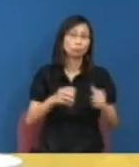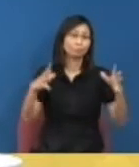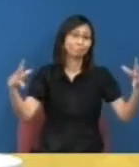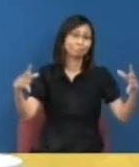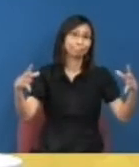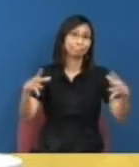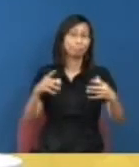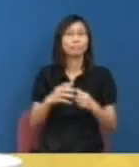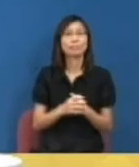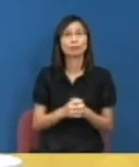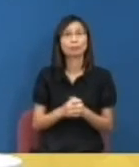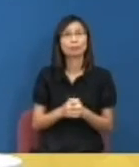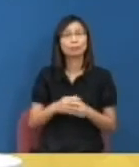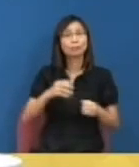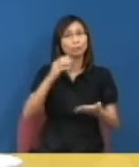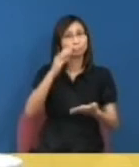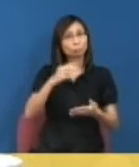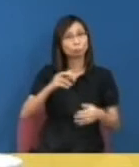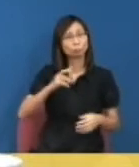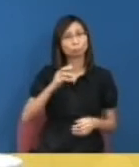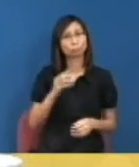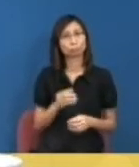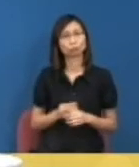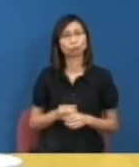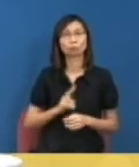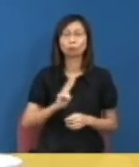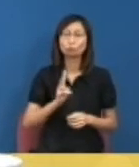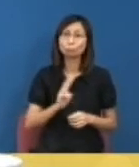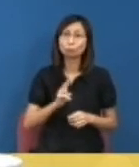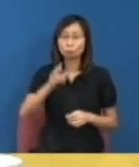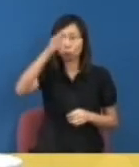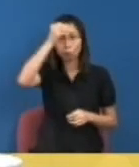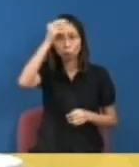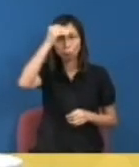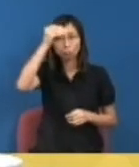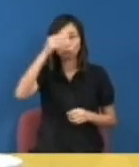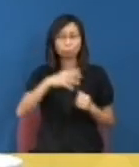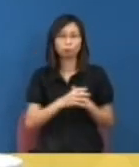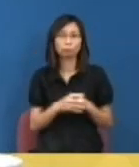機構但同一方面也是一個知識分子工作的機構或是學術機構或